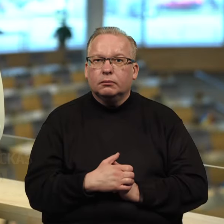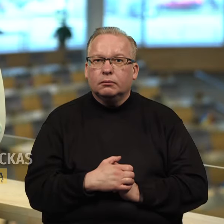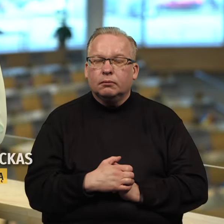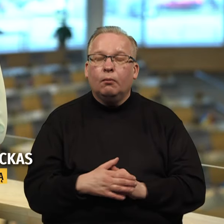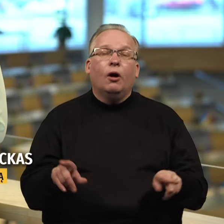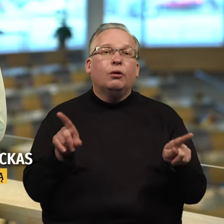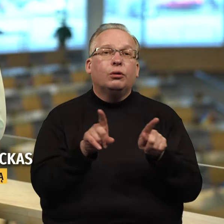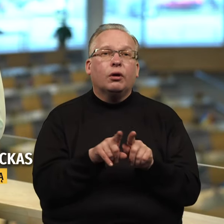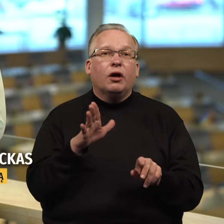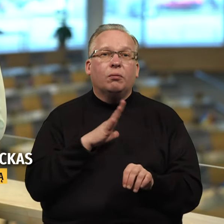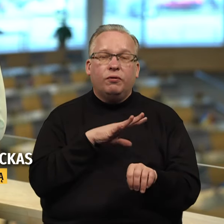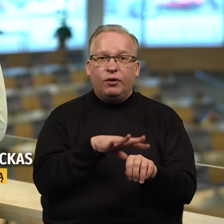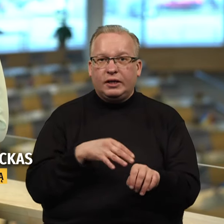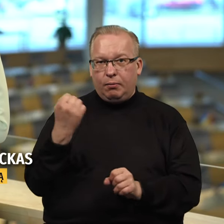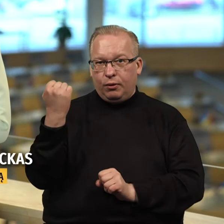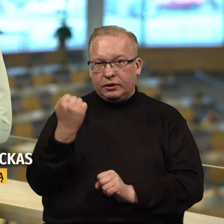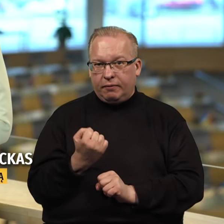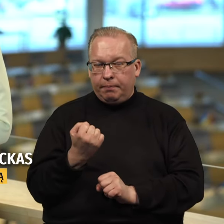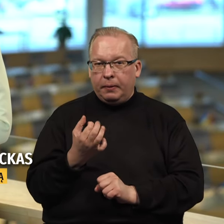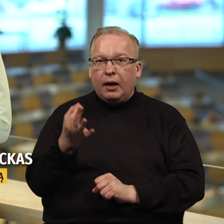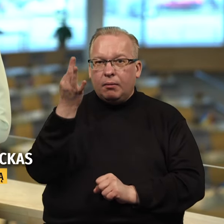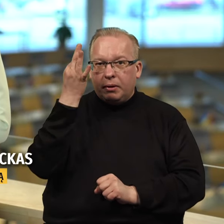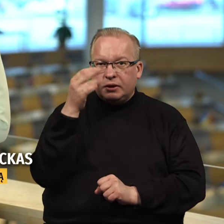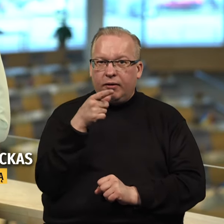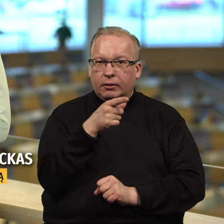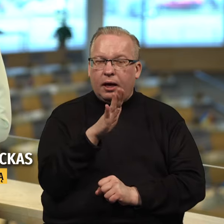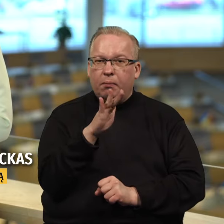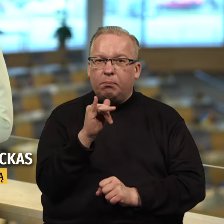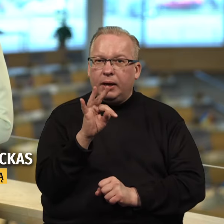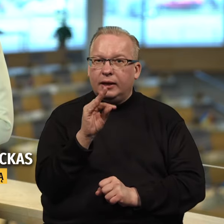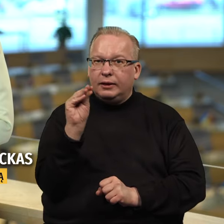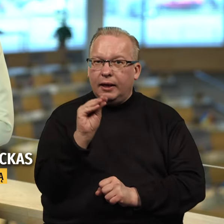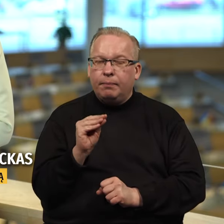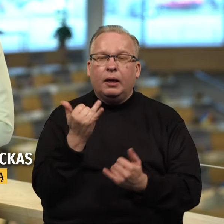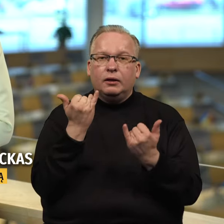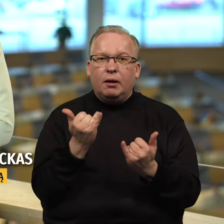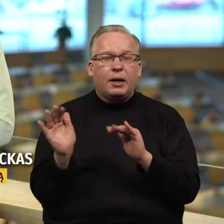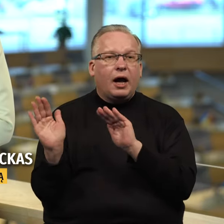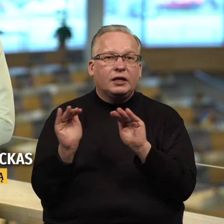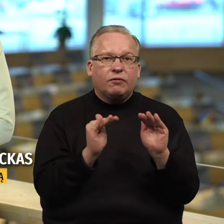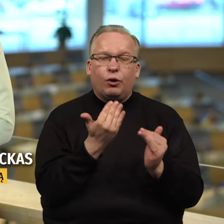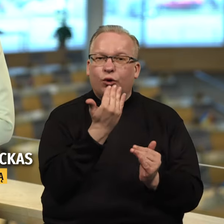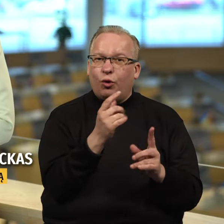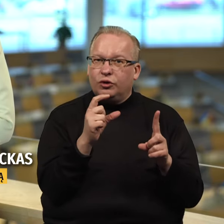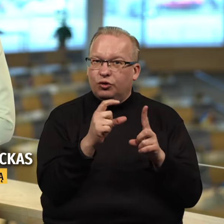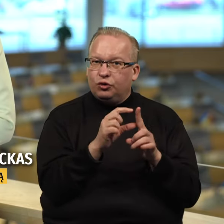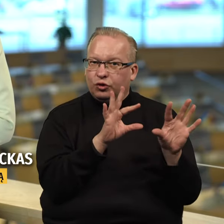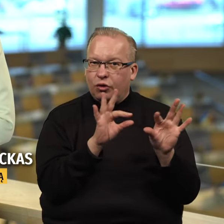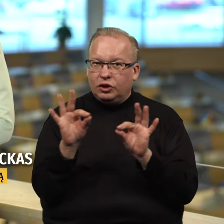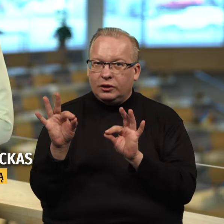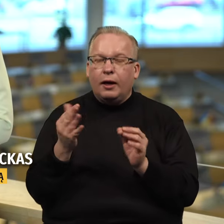Tokia buvo Seimo savaitė, o prisimindami Gabrielė Petkevičaitė bitė, šį kartą atsisveikiname jos žodžiais,